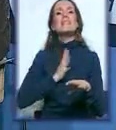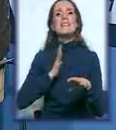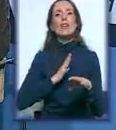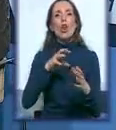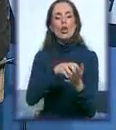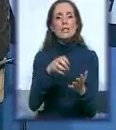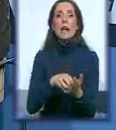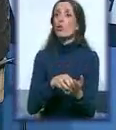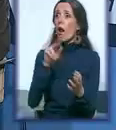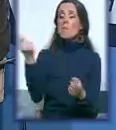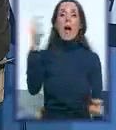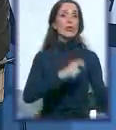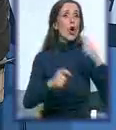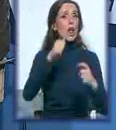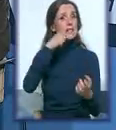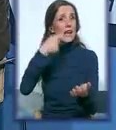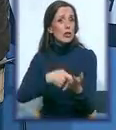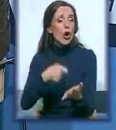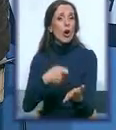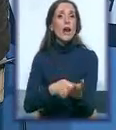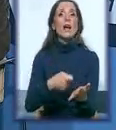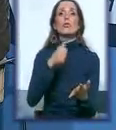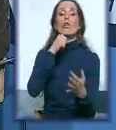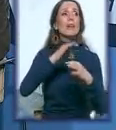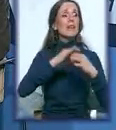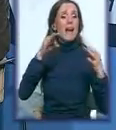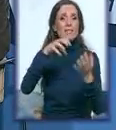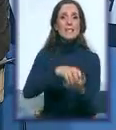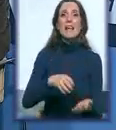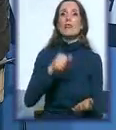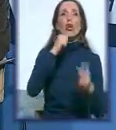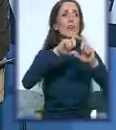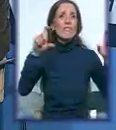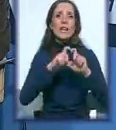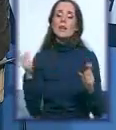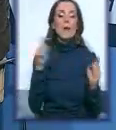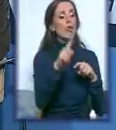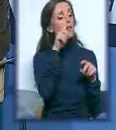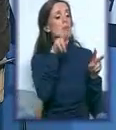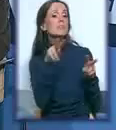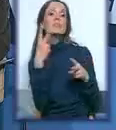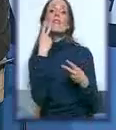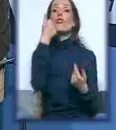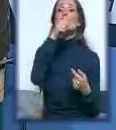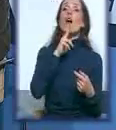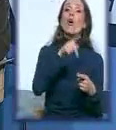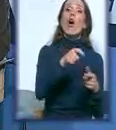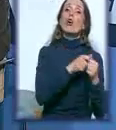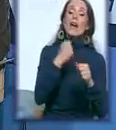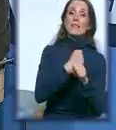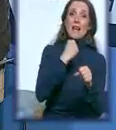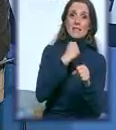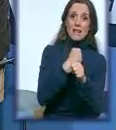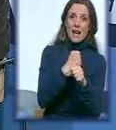donatora, i javnog sektora, korporacije. Tako da, mislimo da, pošto smo sad već